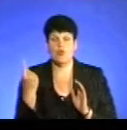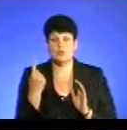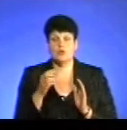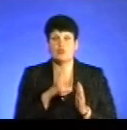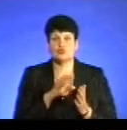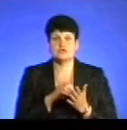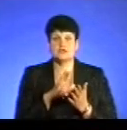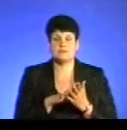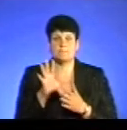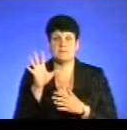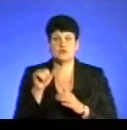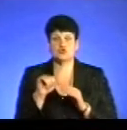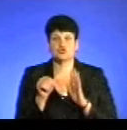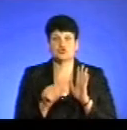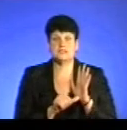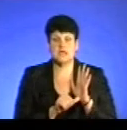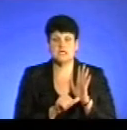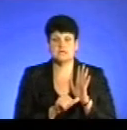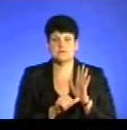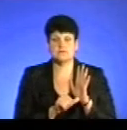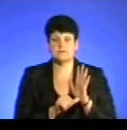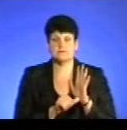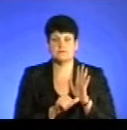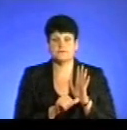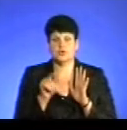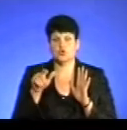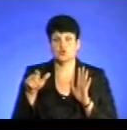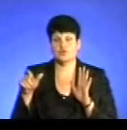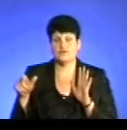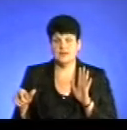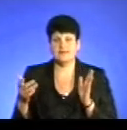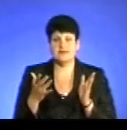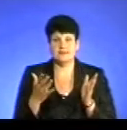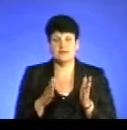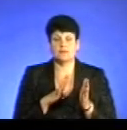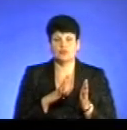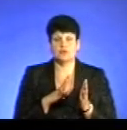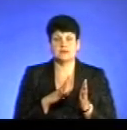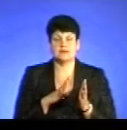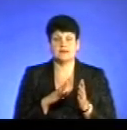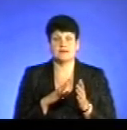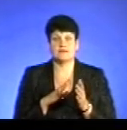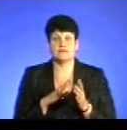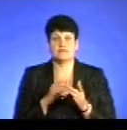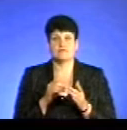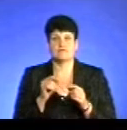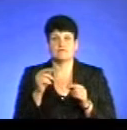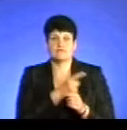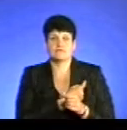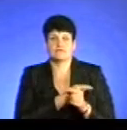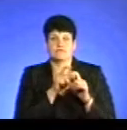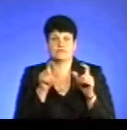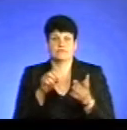зареєстровано 516 чоловік, які знаходились на надспансерному обліку з приводу